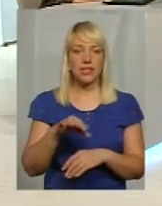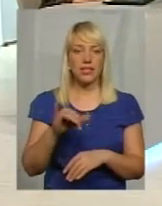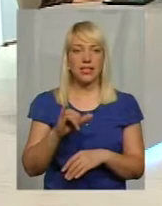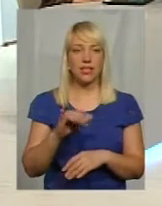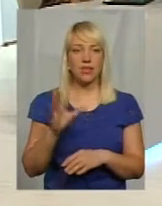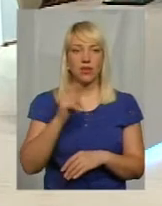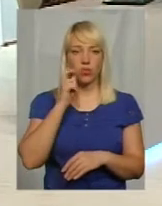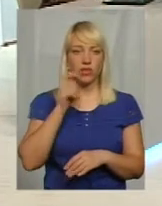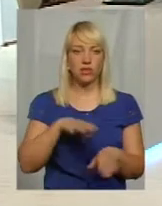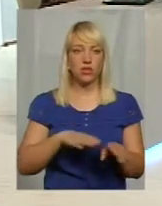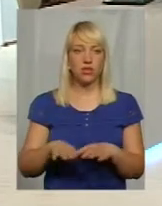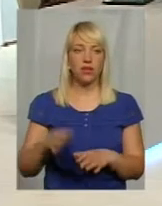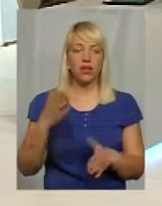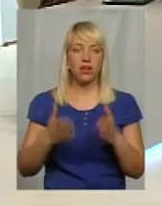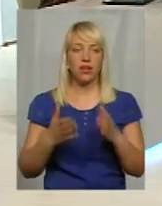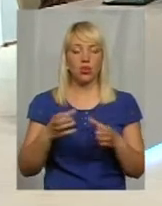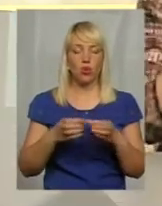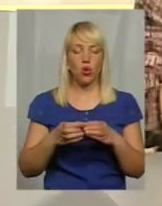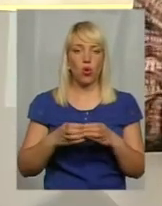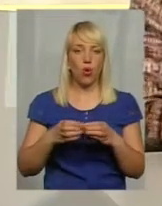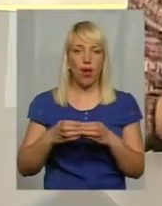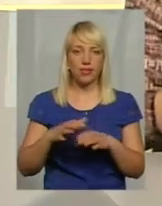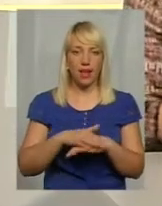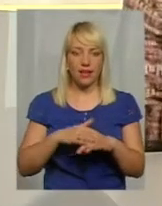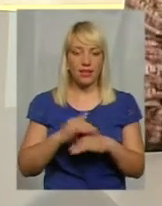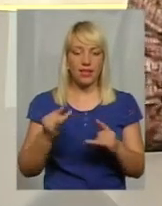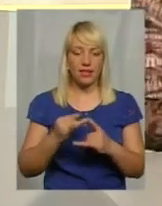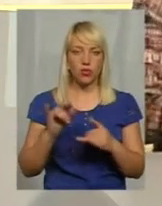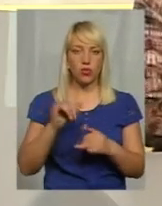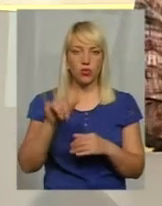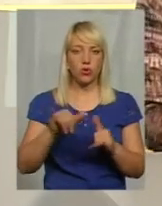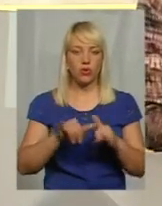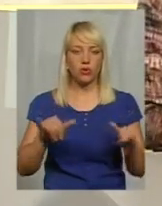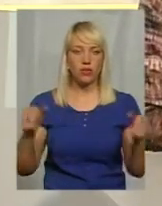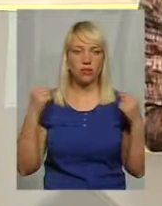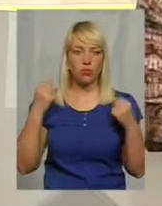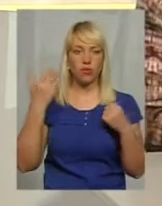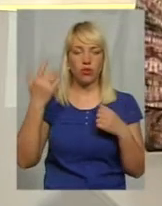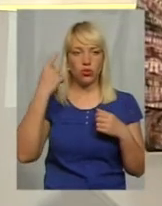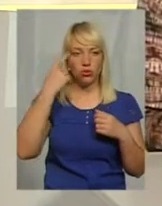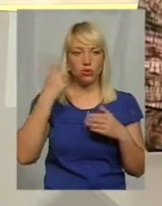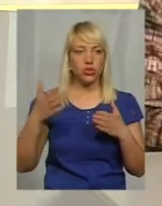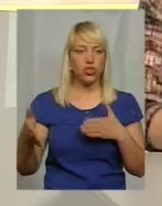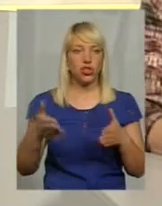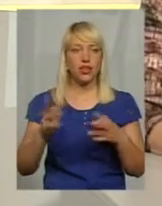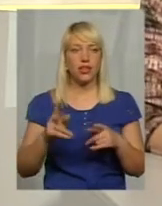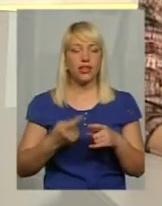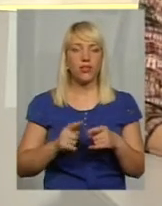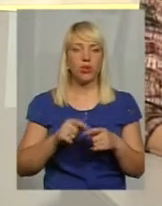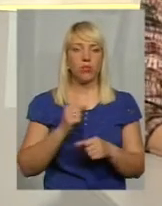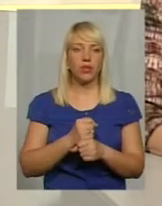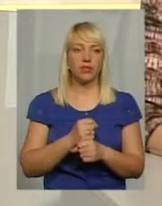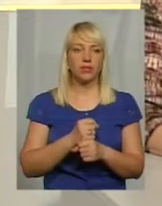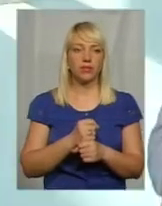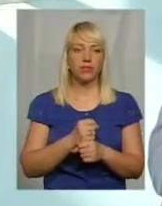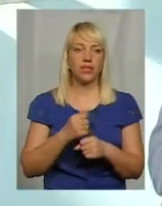всеукраїнський рівень. Якщо громада зацікавлена в тому, щоб у них розвивався спорт, відповідно, вони продумують шляхи, як це робити. Звичайно. А